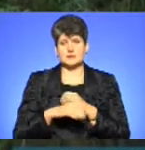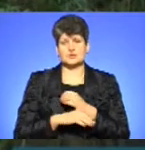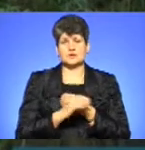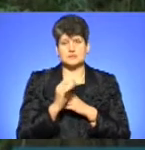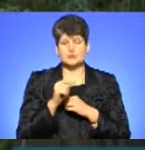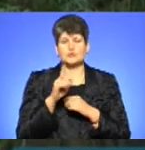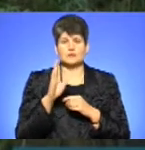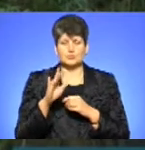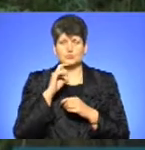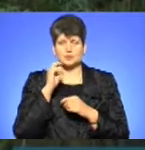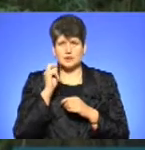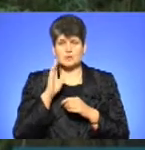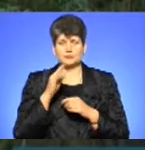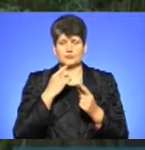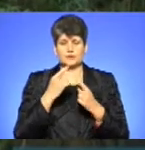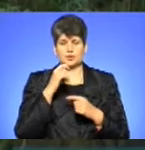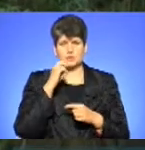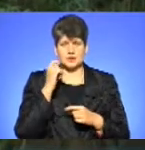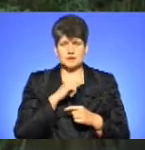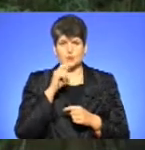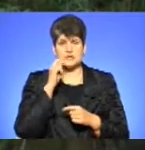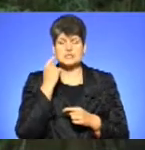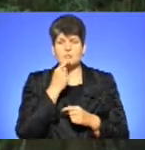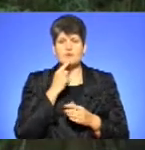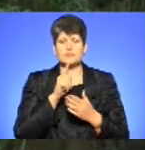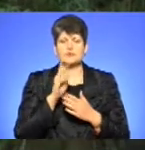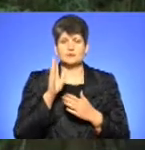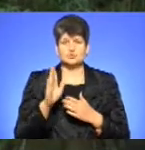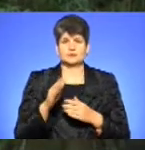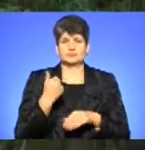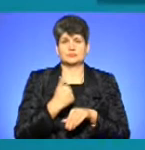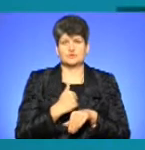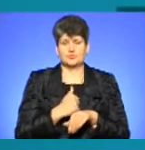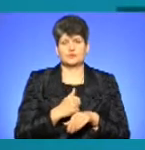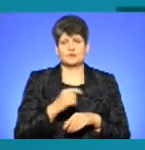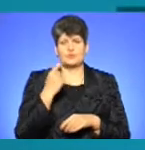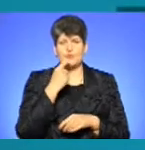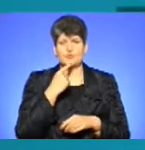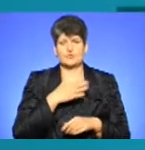тоді вона буде в Україну, тобі буде говорити по-українську. Українська мова має бути домінуюча її мовою в нашій країні.